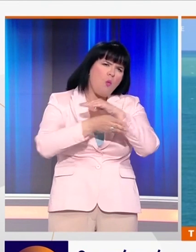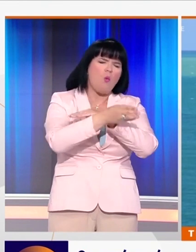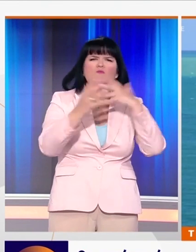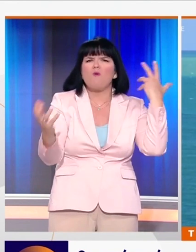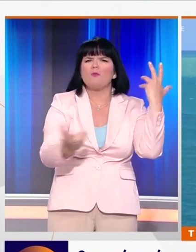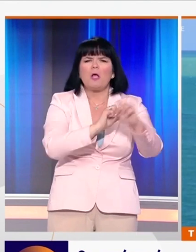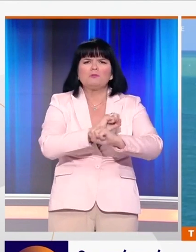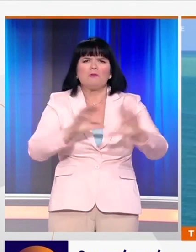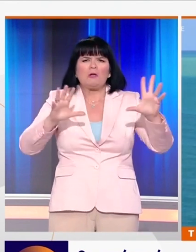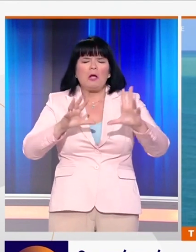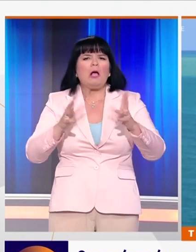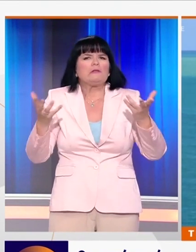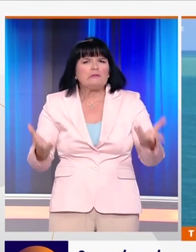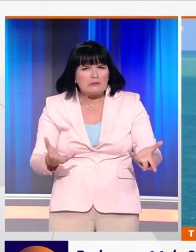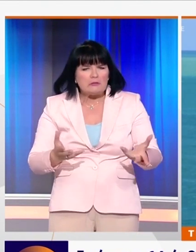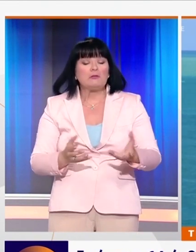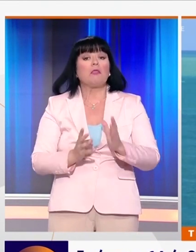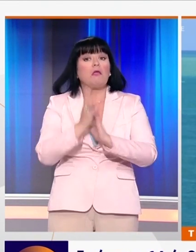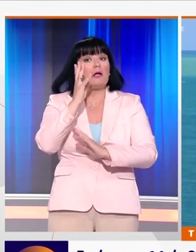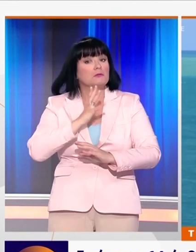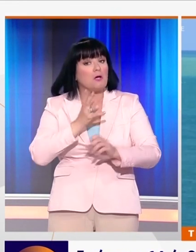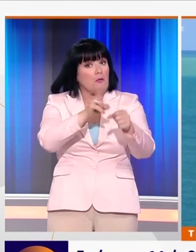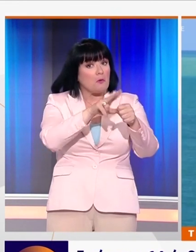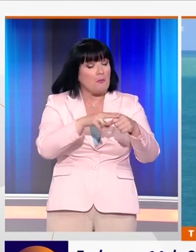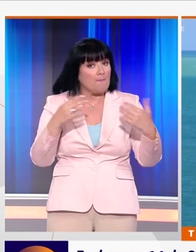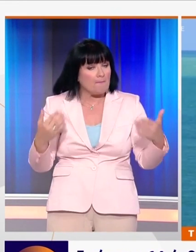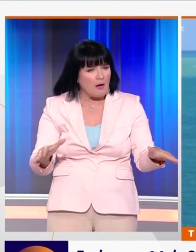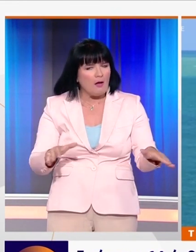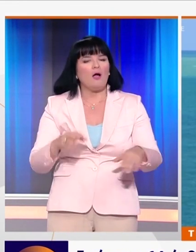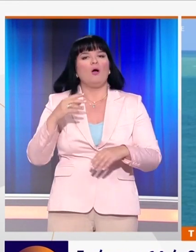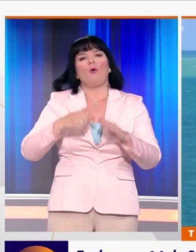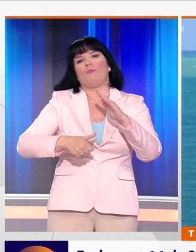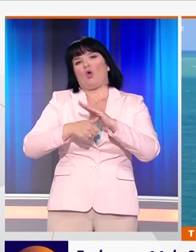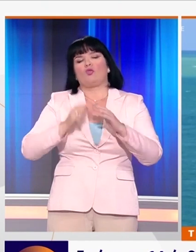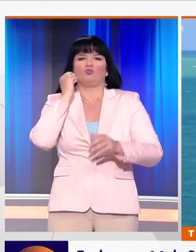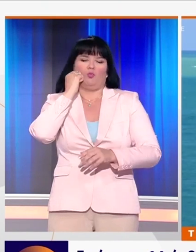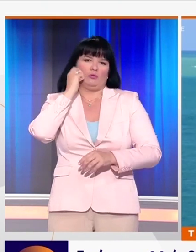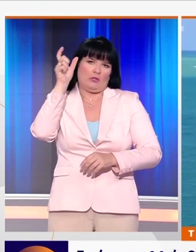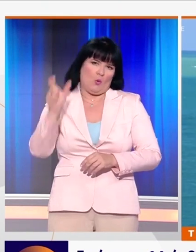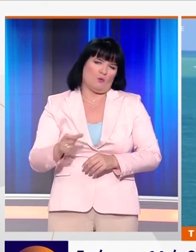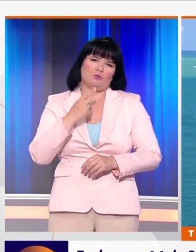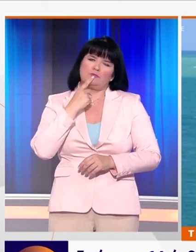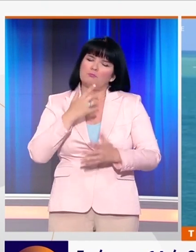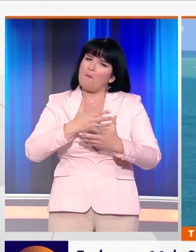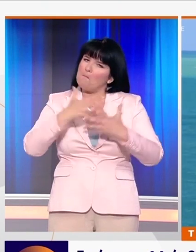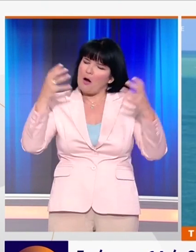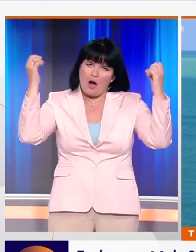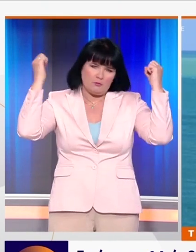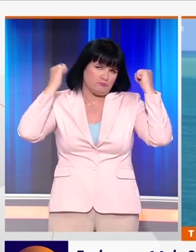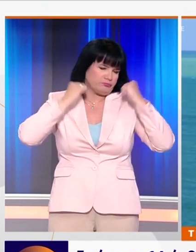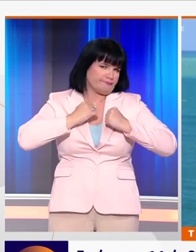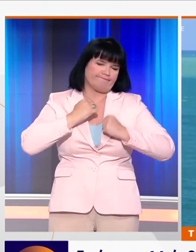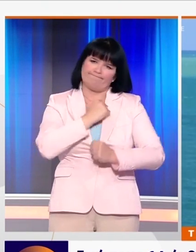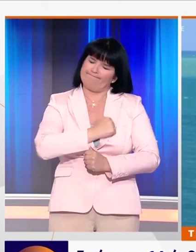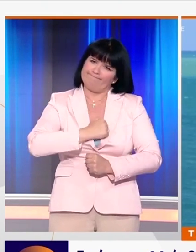πασεφωτιά που είχε ως αποτέλεσμα να χάσουν τη ζωή τους 14 άνθρωποι. Ο Ρώσος Πρόεδρος Βλαδιμίρ Πούτιν έκανε λόγο για τεράστια απώλεια